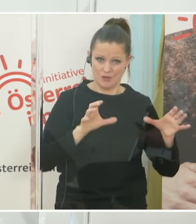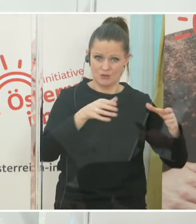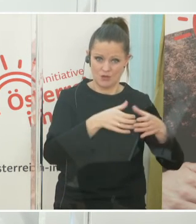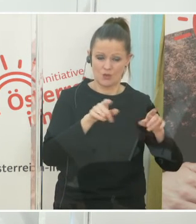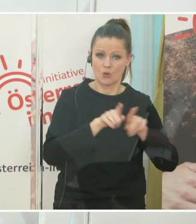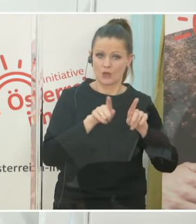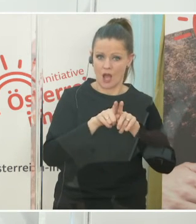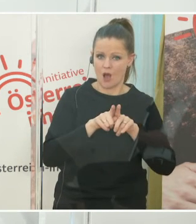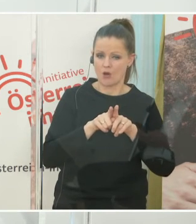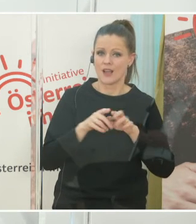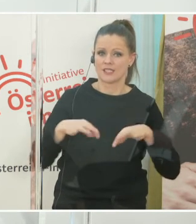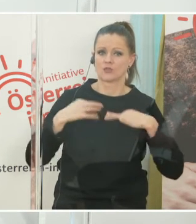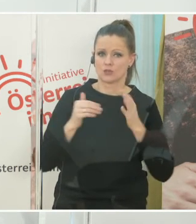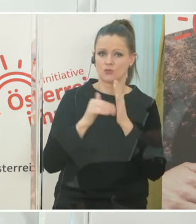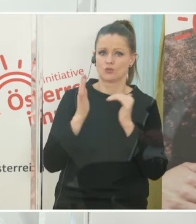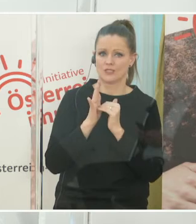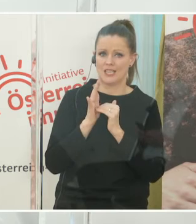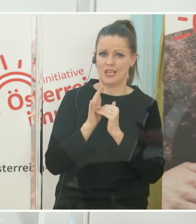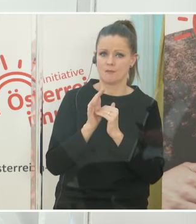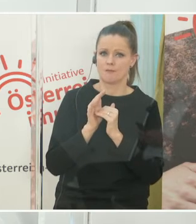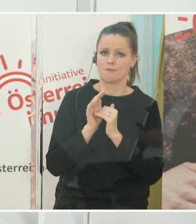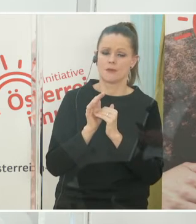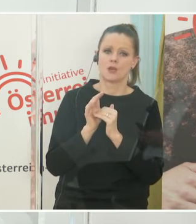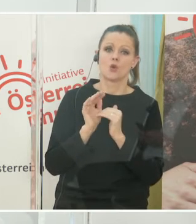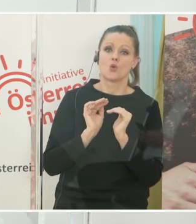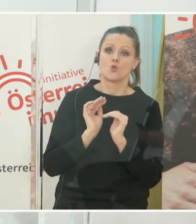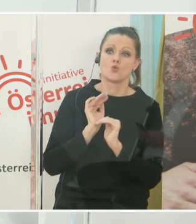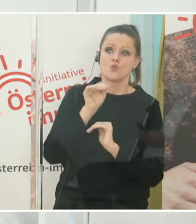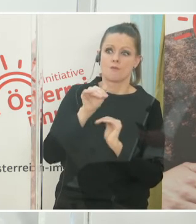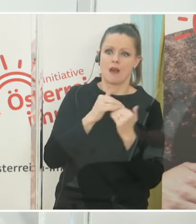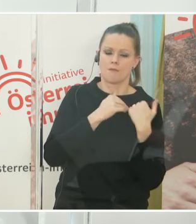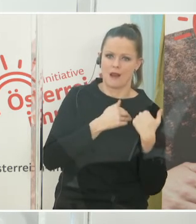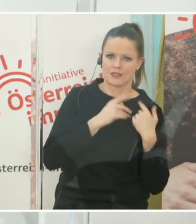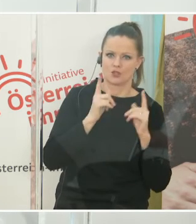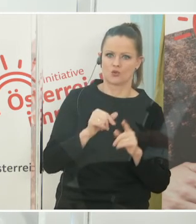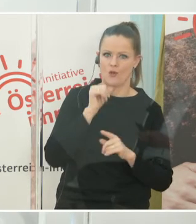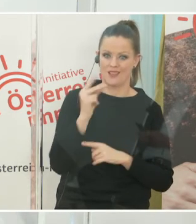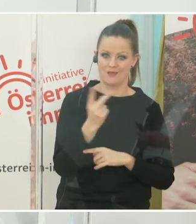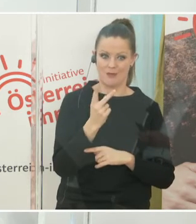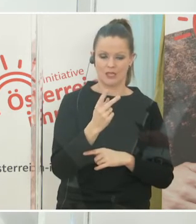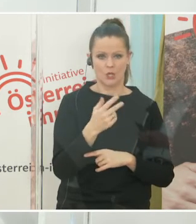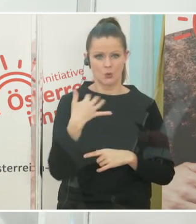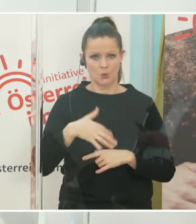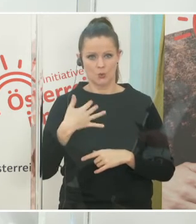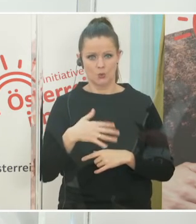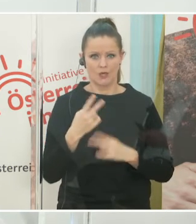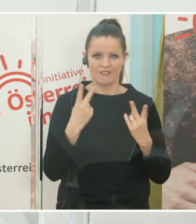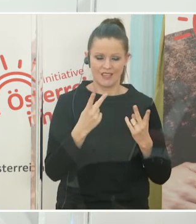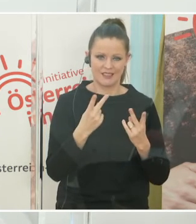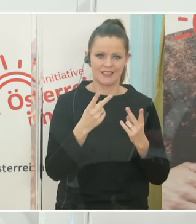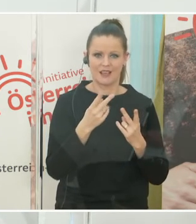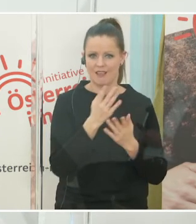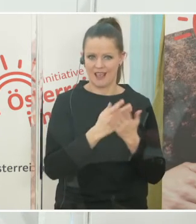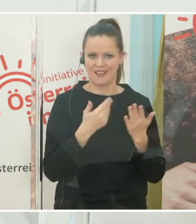die Verhinderung der Überlastung des Gesundheitswesens. Also das waren sozusagen die kritischen Punkte, die im Vordergrund gestanden sind. Wie das Ganze